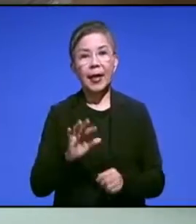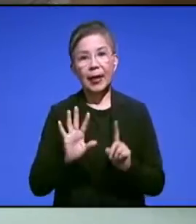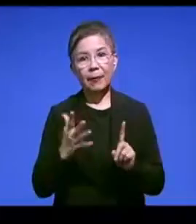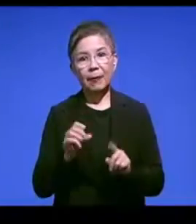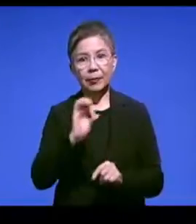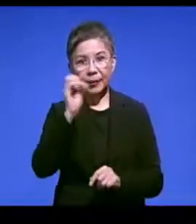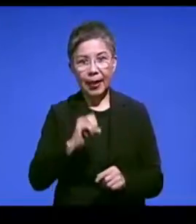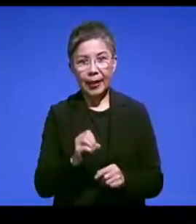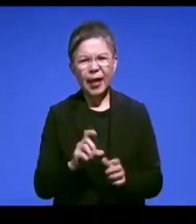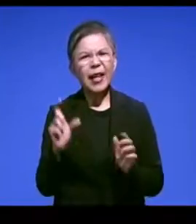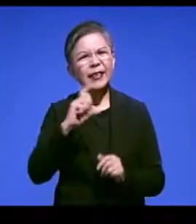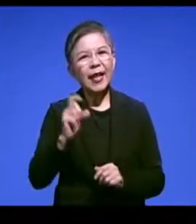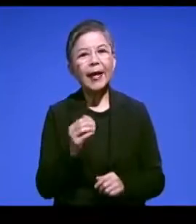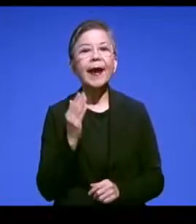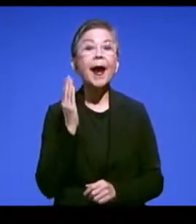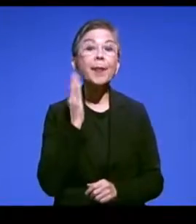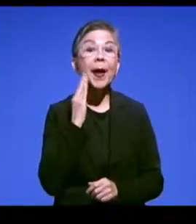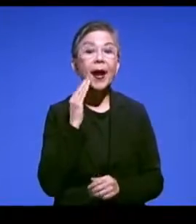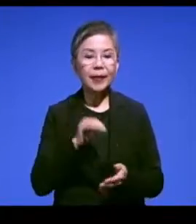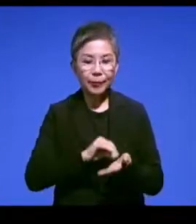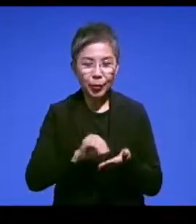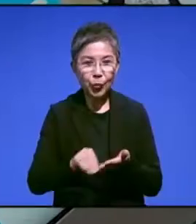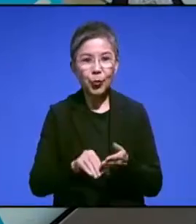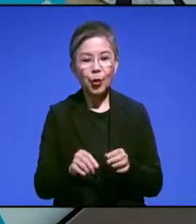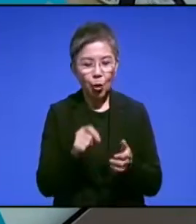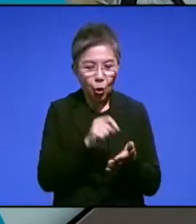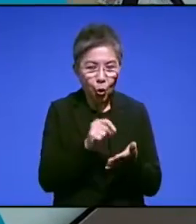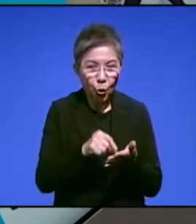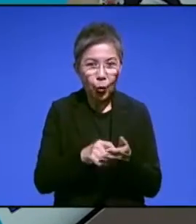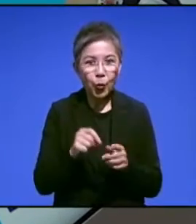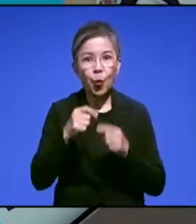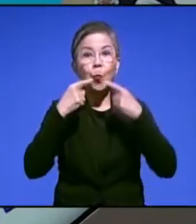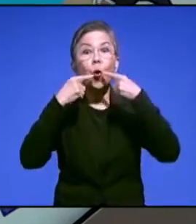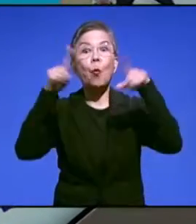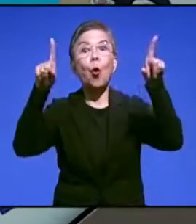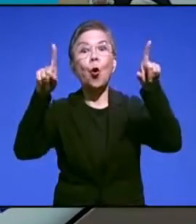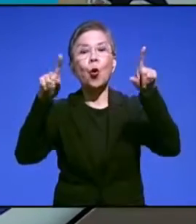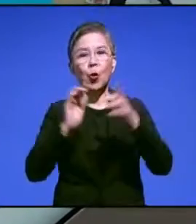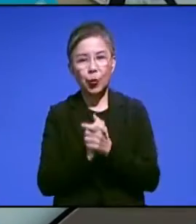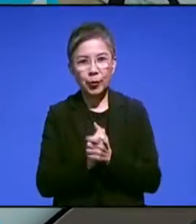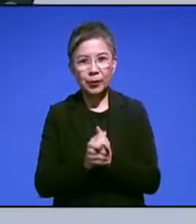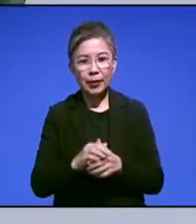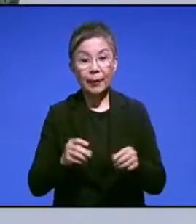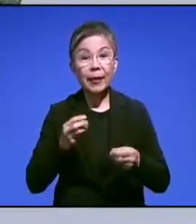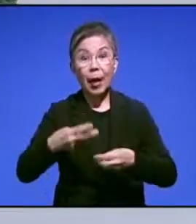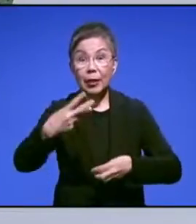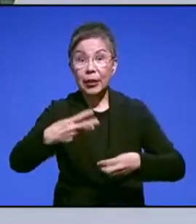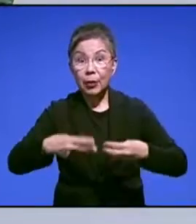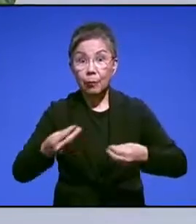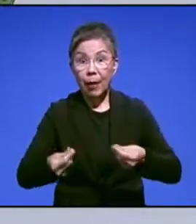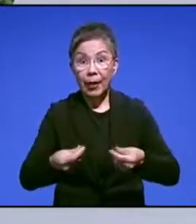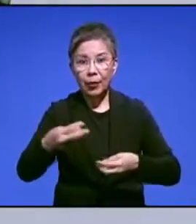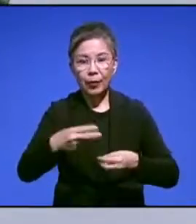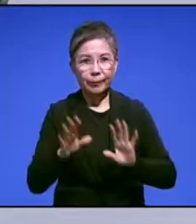Cara menggunakannya pun cukup dengan memasukkan kode promo yang sudah ditentukan oleh masing-masing e-commerce. Masyarakat juga dapat menikmati